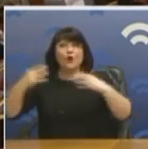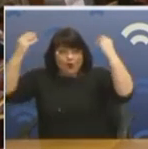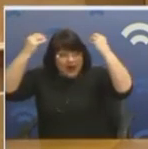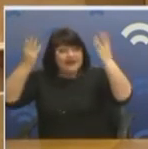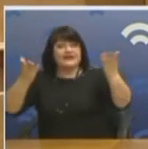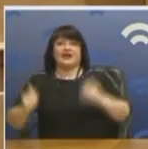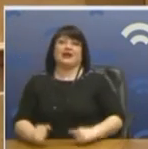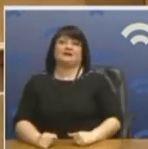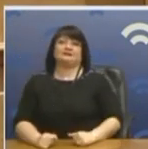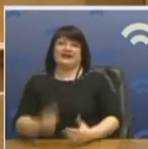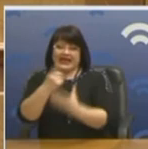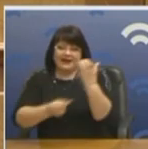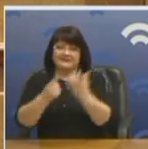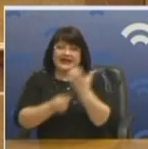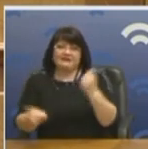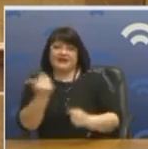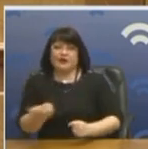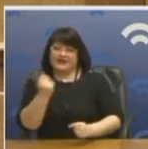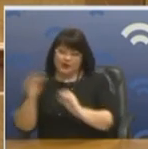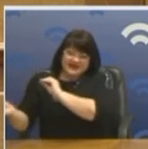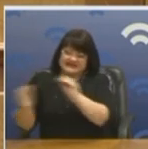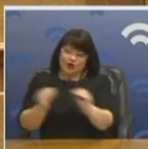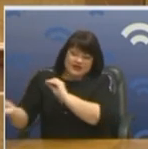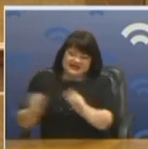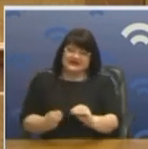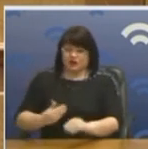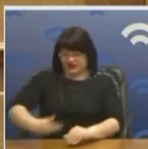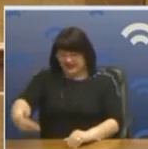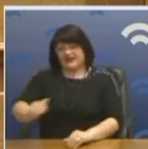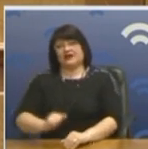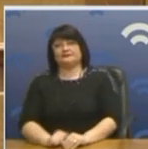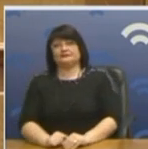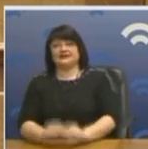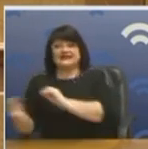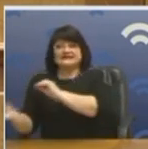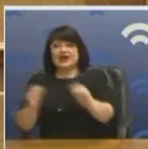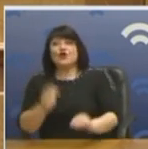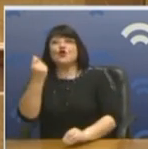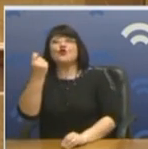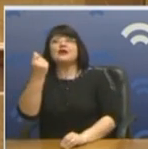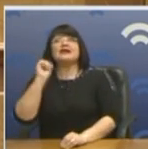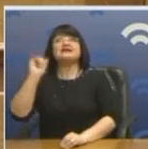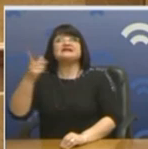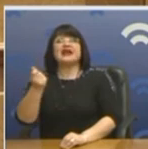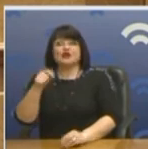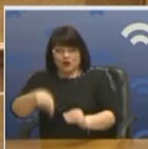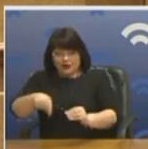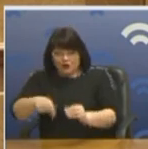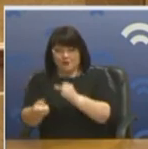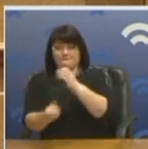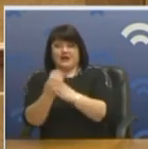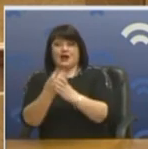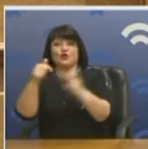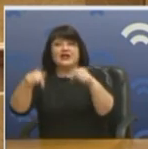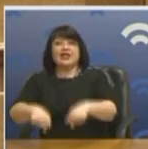Θα έχουμε ελλείμματα. Αυτό σας λέω. Άρα λοιπόν αυτό το έλλειμμα που είναι εισαγωγή και εκλογή συναλλάγματος πρέπει να το παράγει η χώρα μας για να ισορροπήσει η